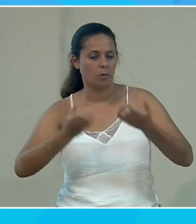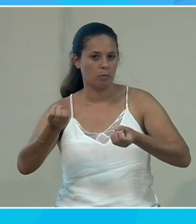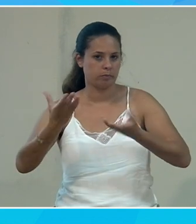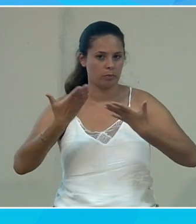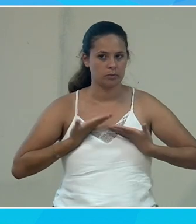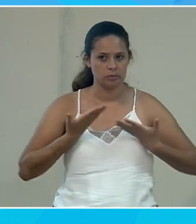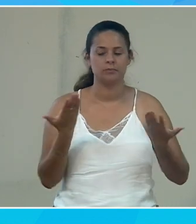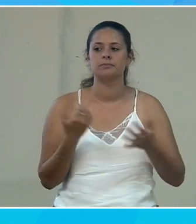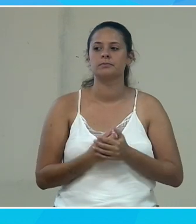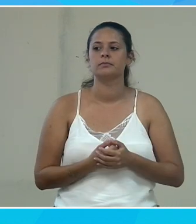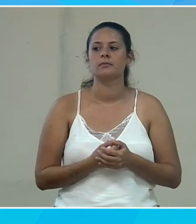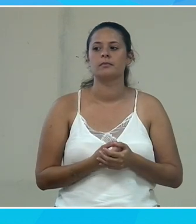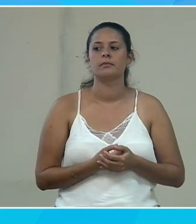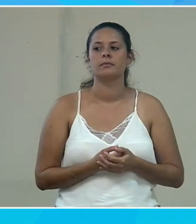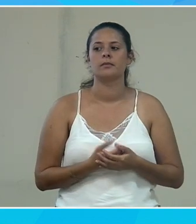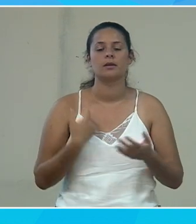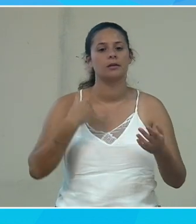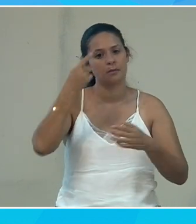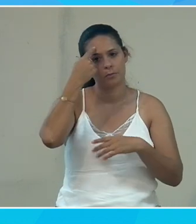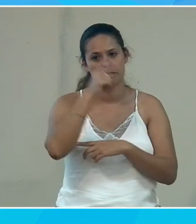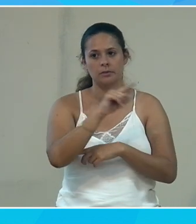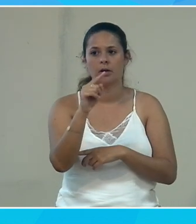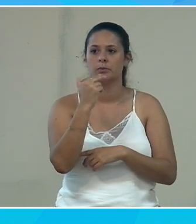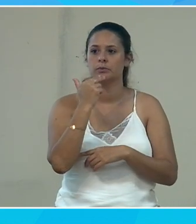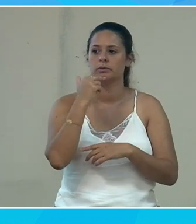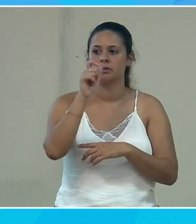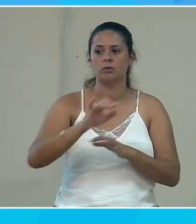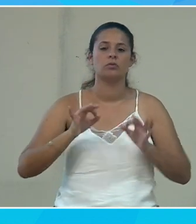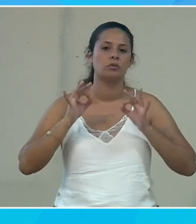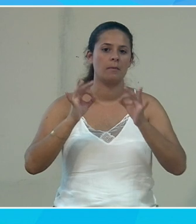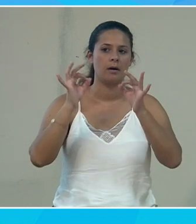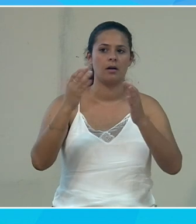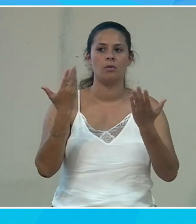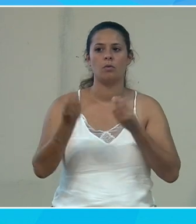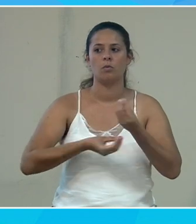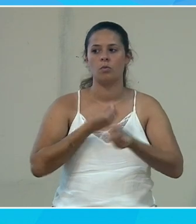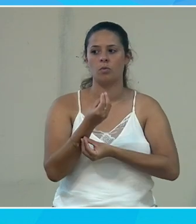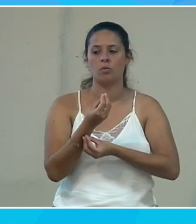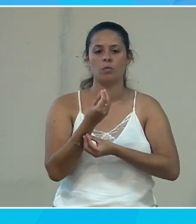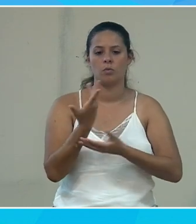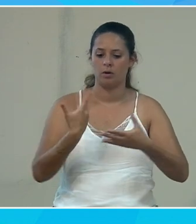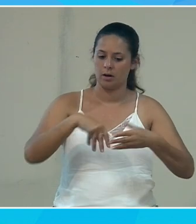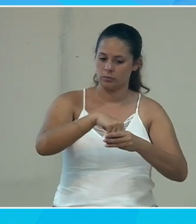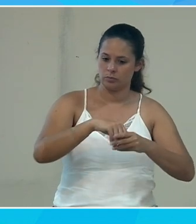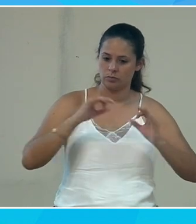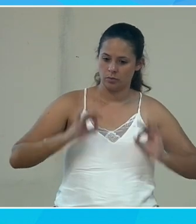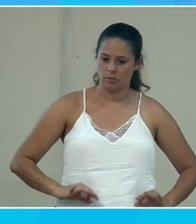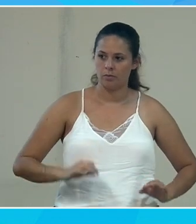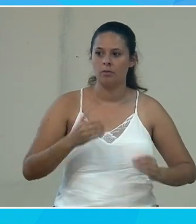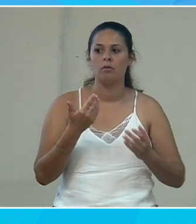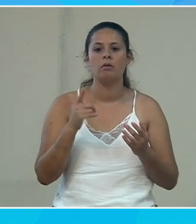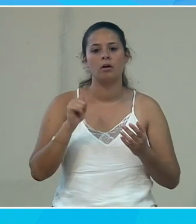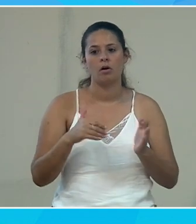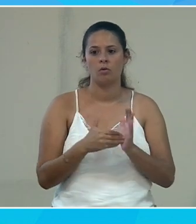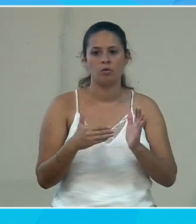donc je ne pense pas que l'utilisateur lambda ou celui qui est en inclusion scolaire bénéficie actuellement